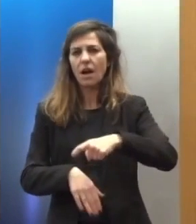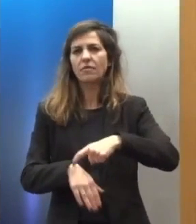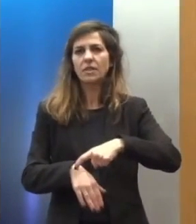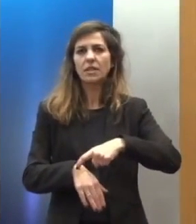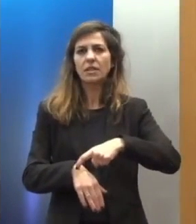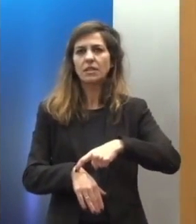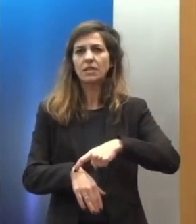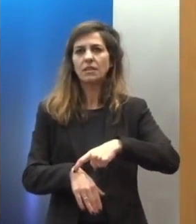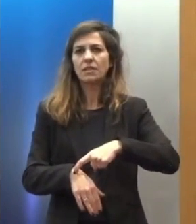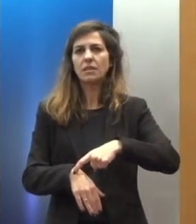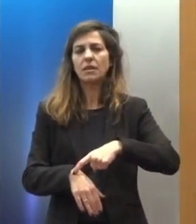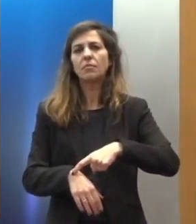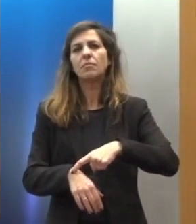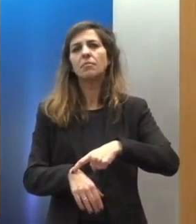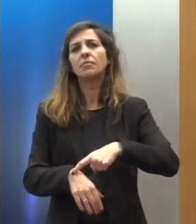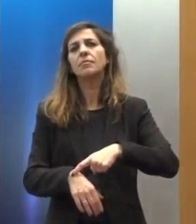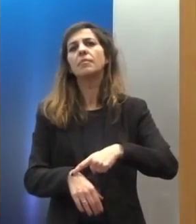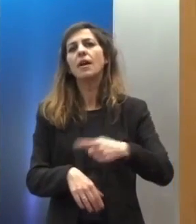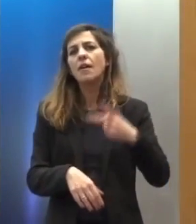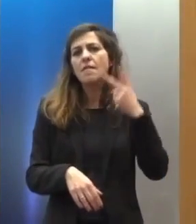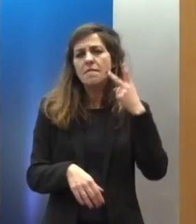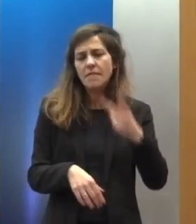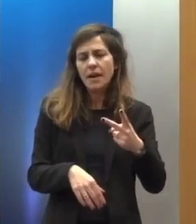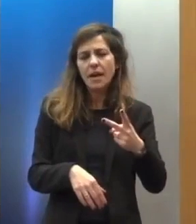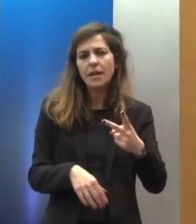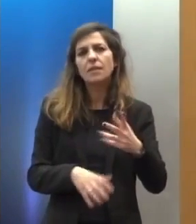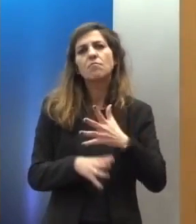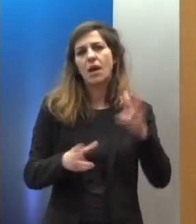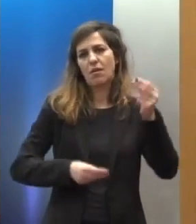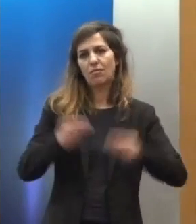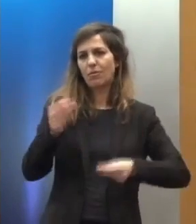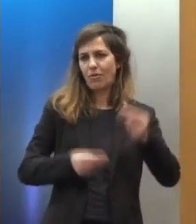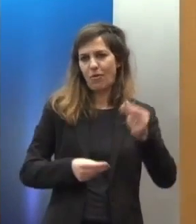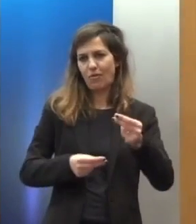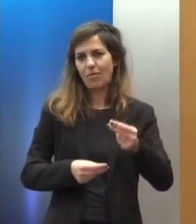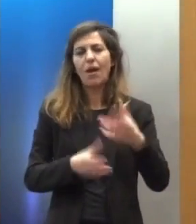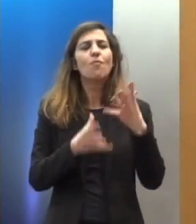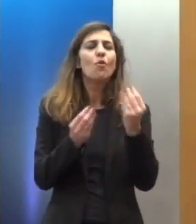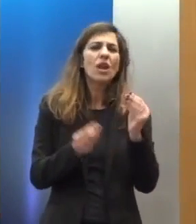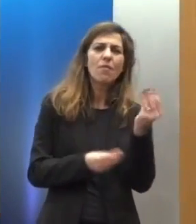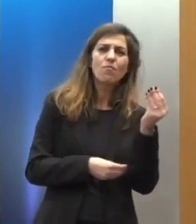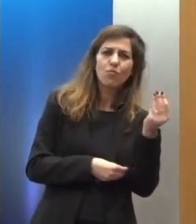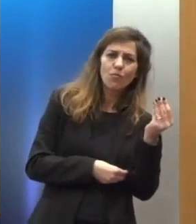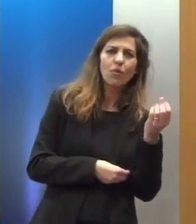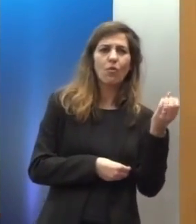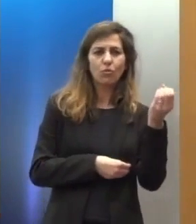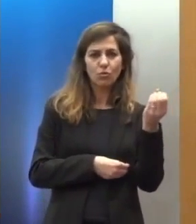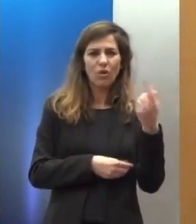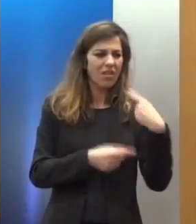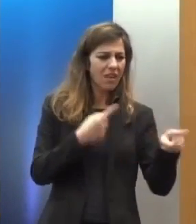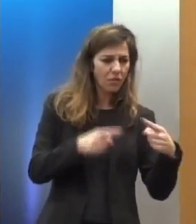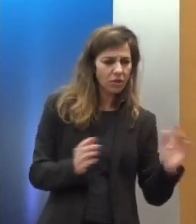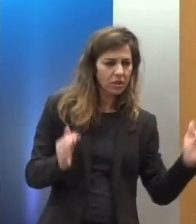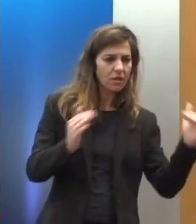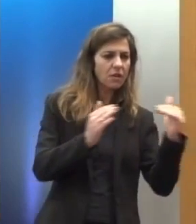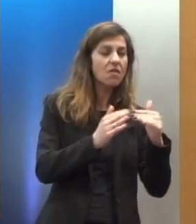αναζήτηση μιας ιδιότυπης καθαρότητας σε αντίστοιξη με τον πολυπολιτισμό και την κατοχύρωση του διαφορετικού ως ίσου.